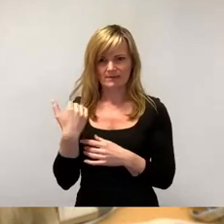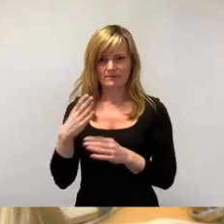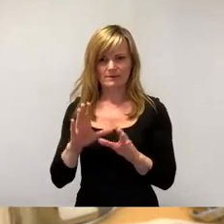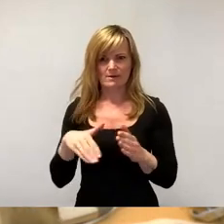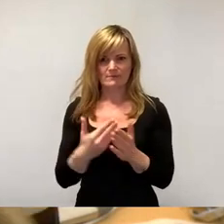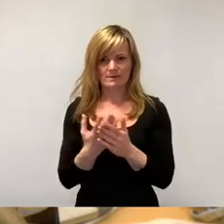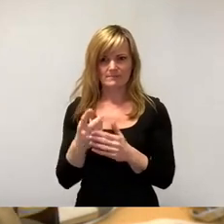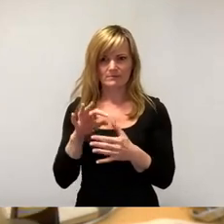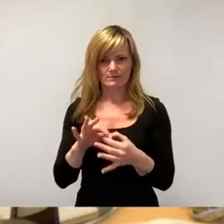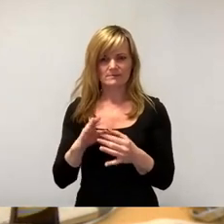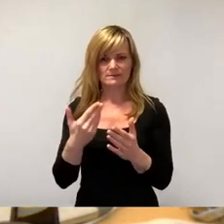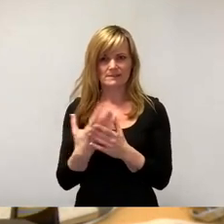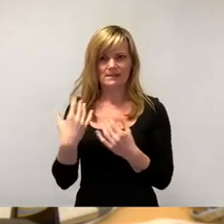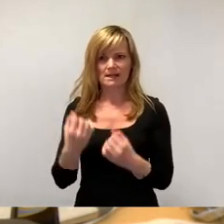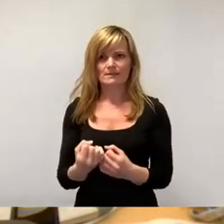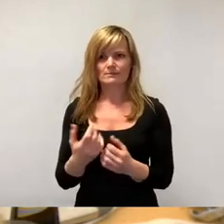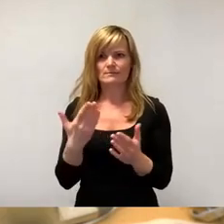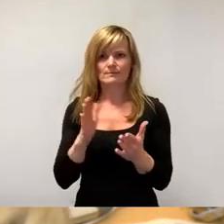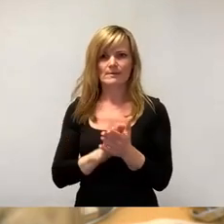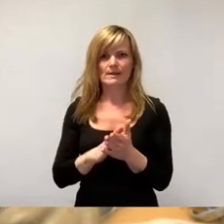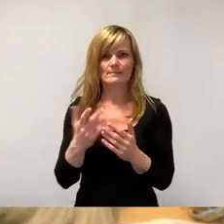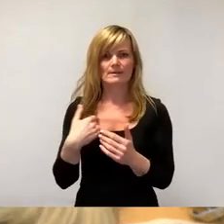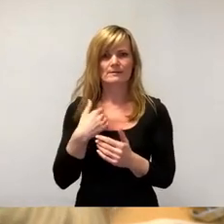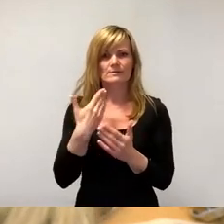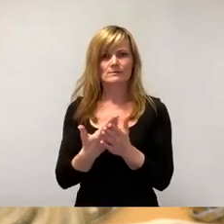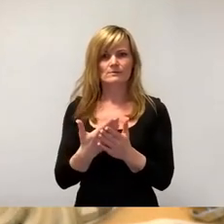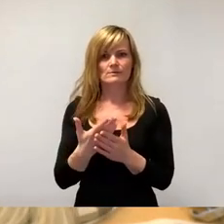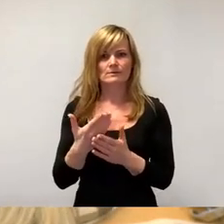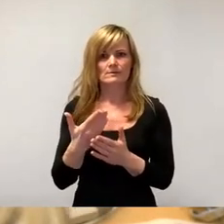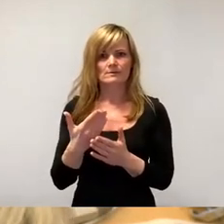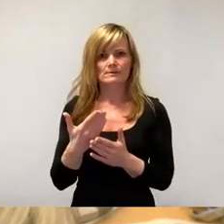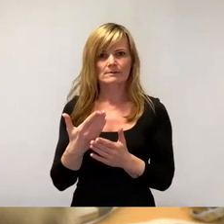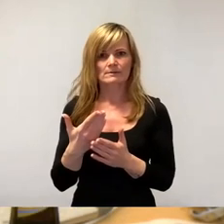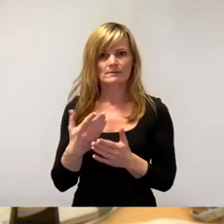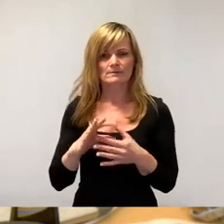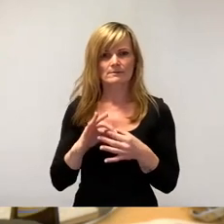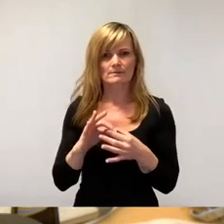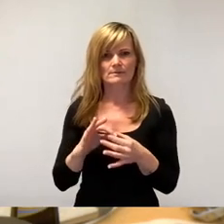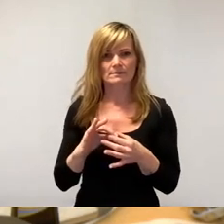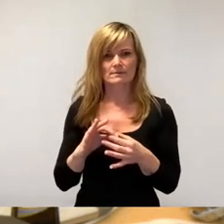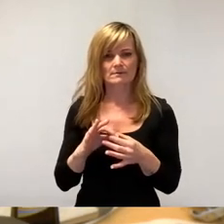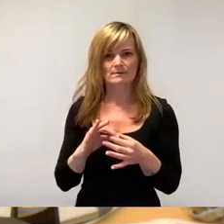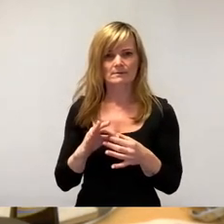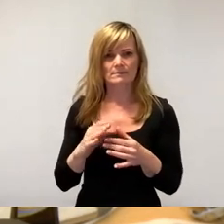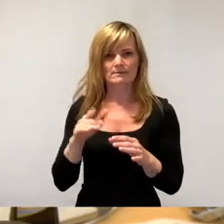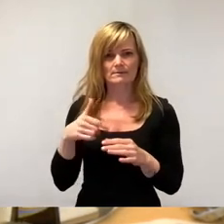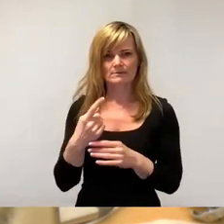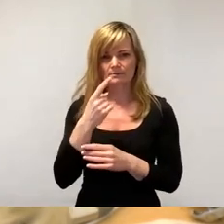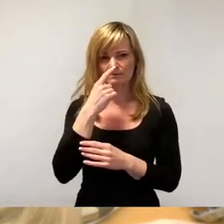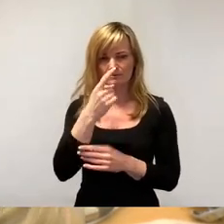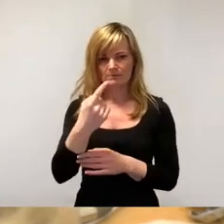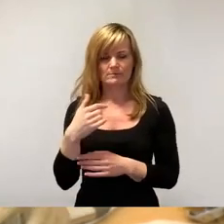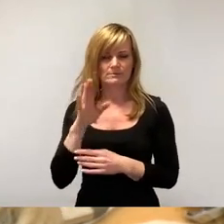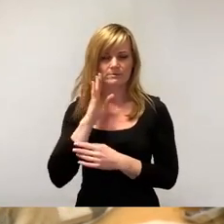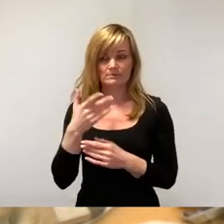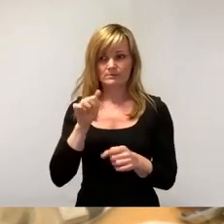Diese Haltung, dabei bleibe ich und will das hier immer wieder sagen, den Städertropfen höhlt den Stein. Und gerade bei diesen Höhlen des Steins